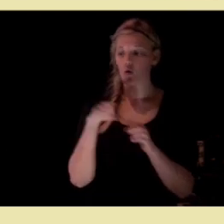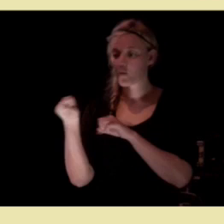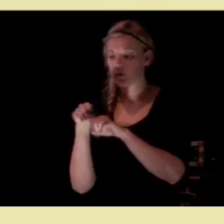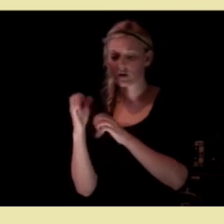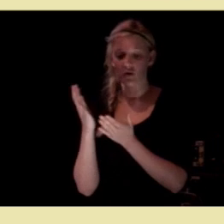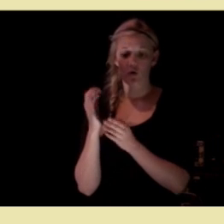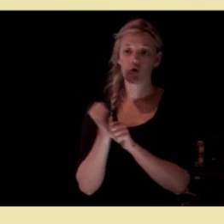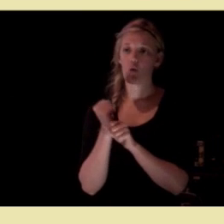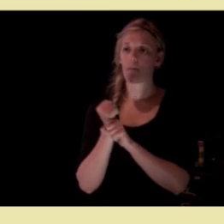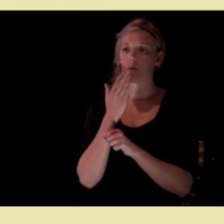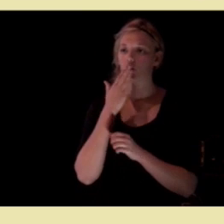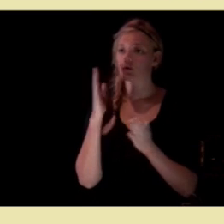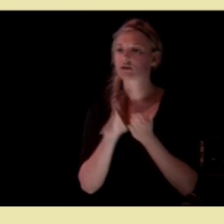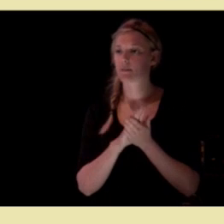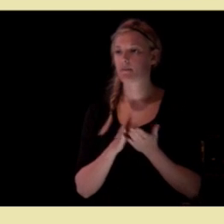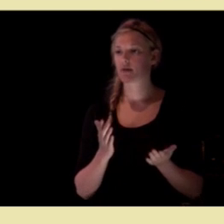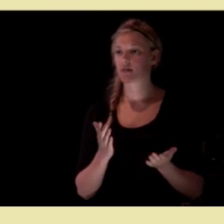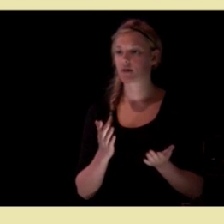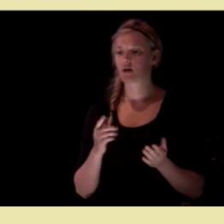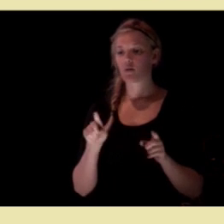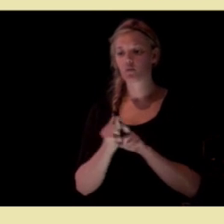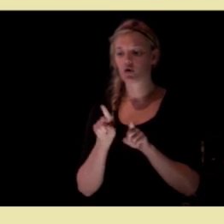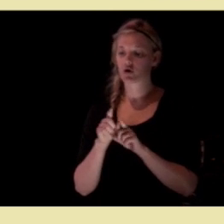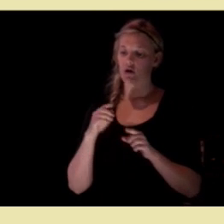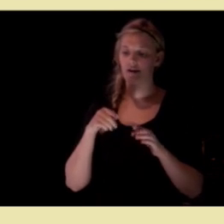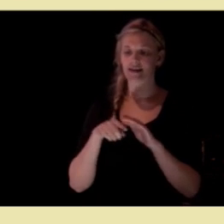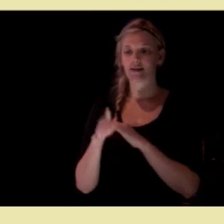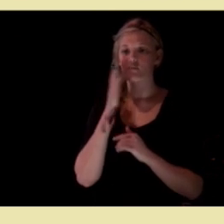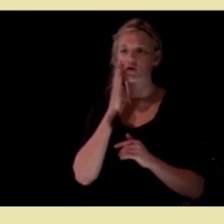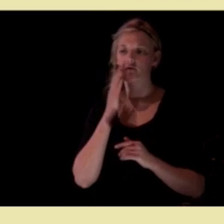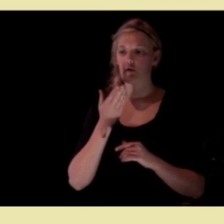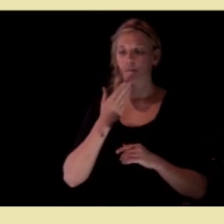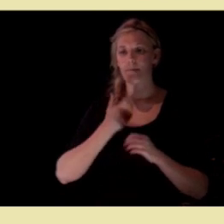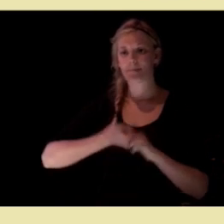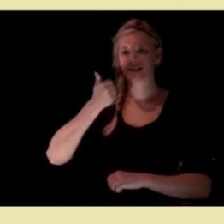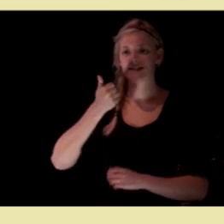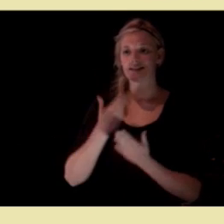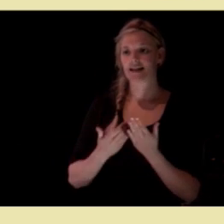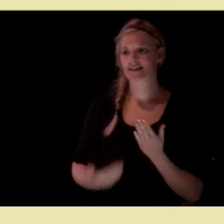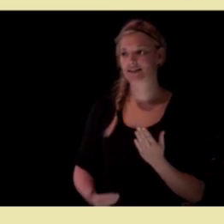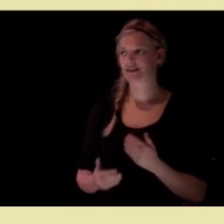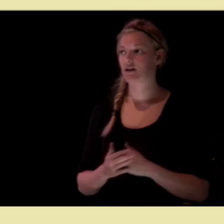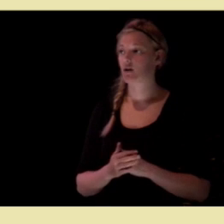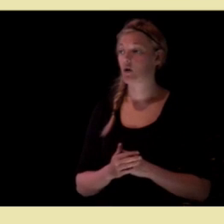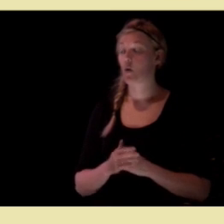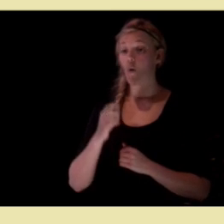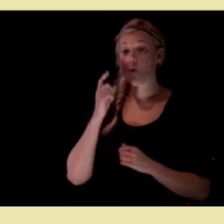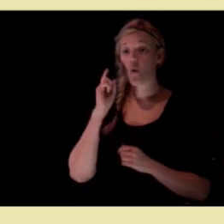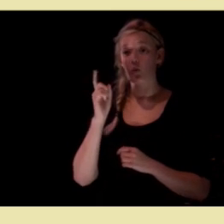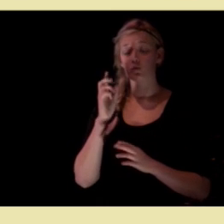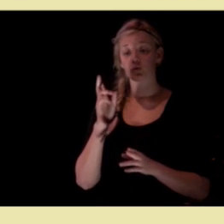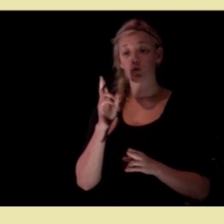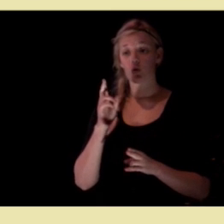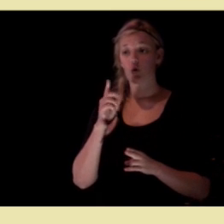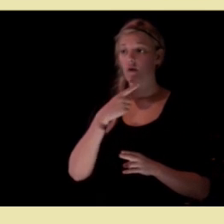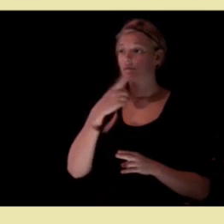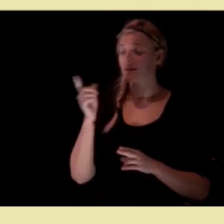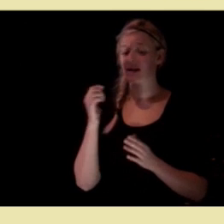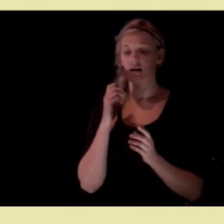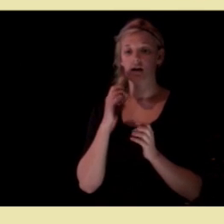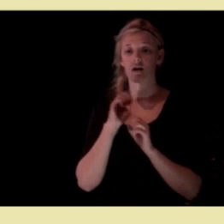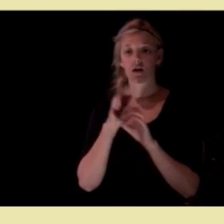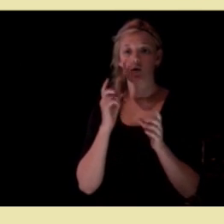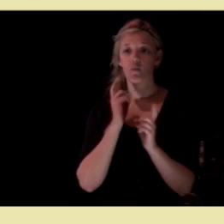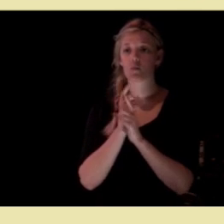sammen, slik at våre innbyggere får de beste tjenestene, og ikke minst at vi klarer å møte de utfordringene